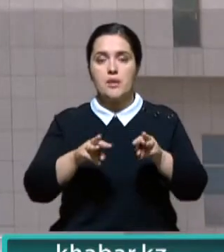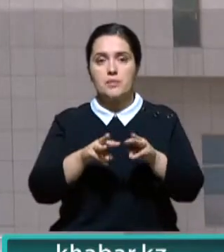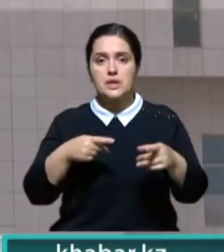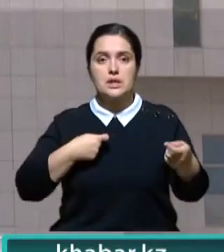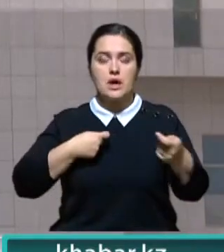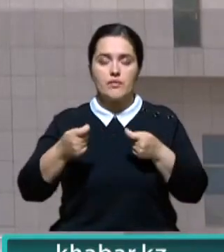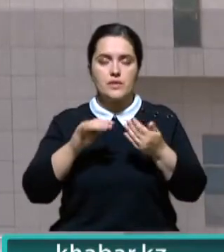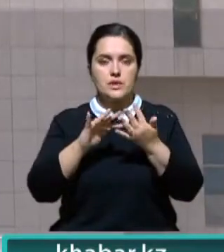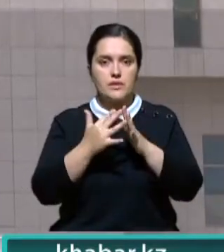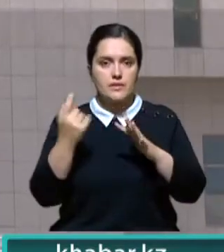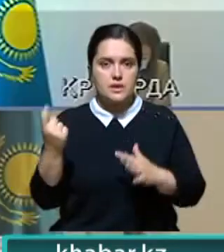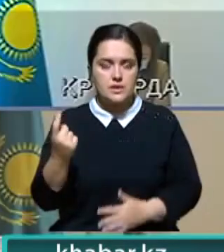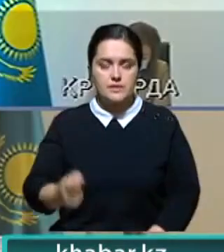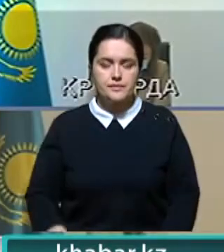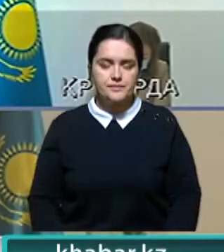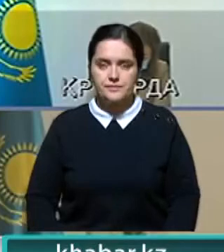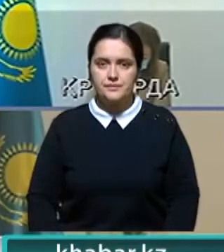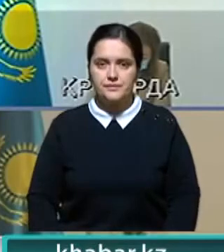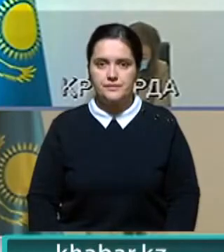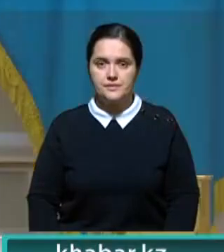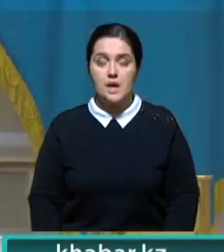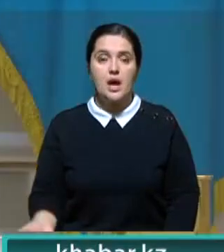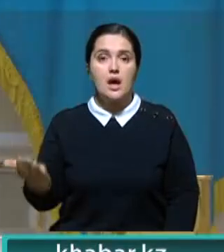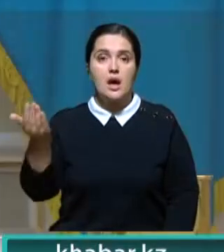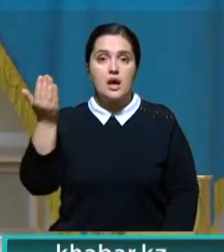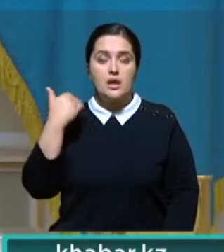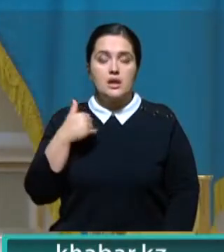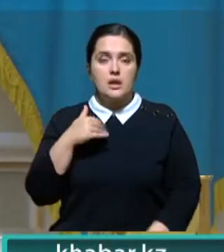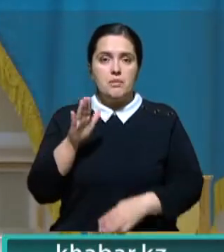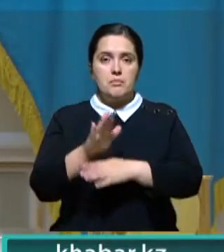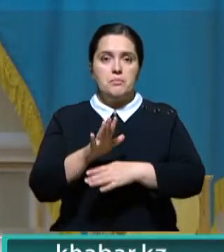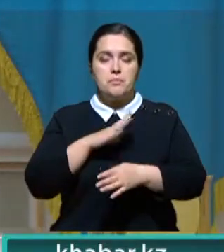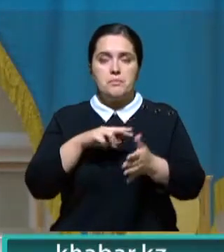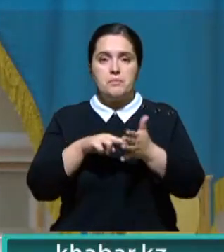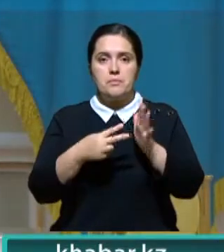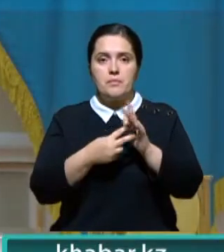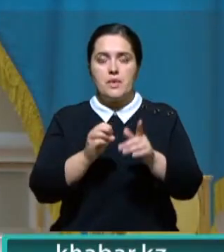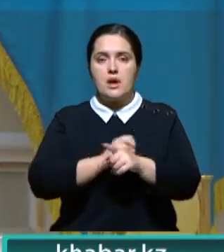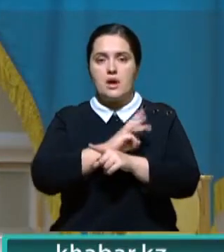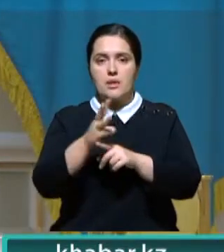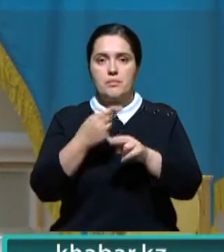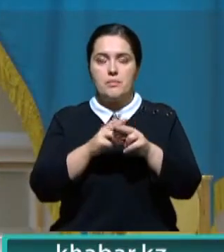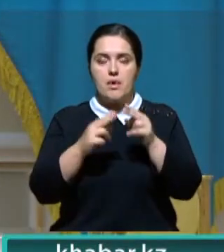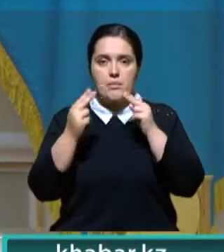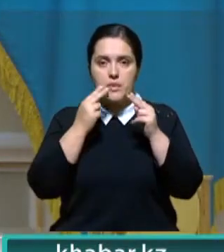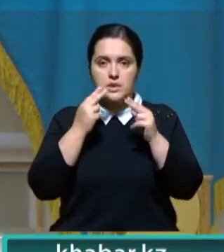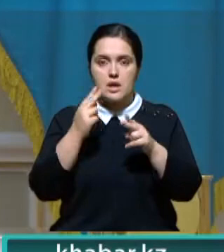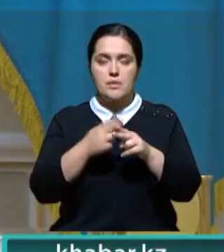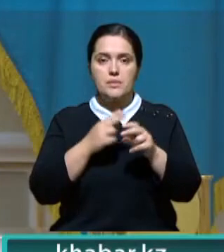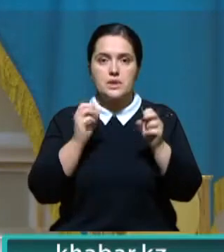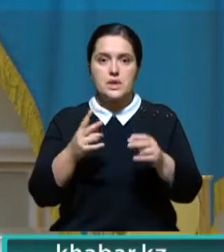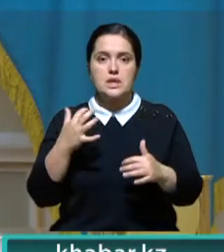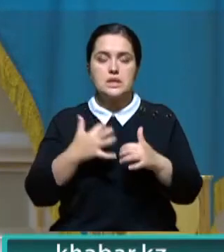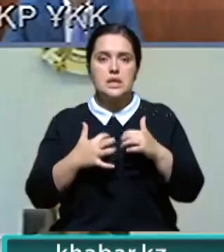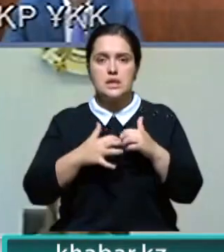торговли и сельского хозяйства. Ранее по моему поручению был разработан план обеспечения продовольственной безопасности на